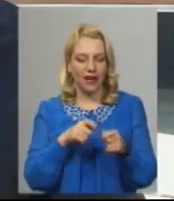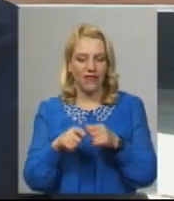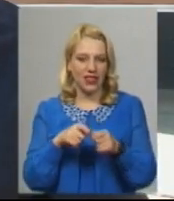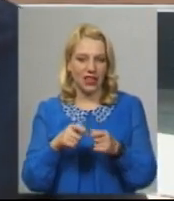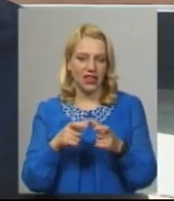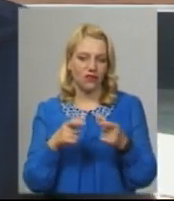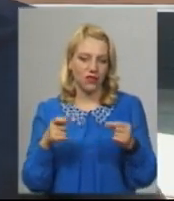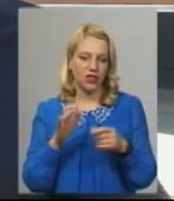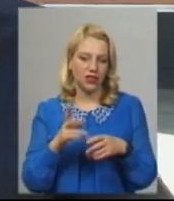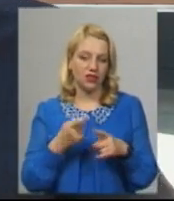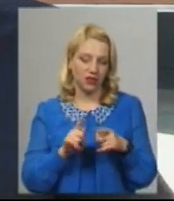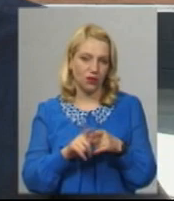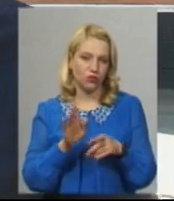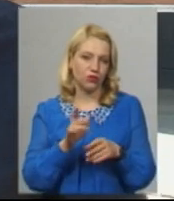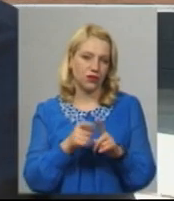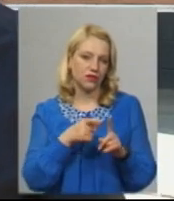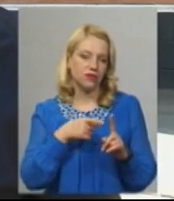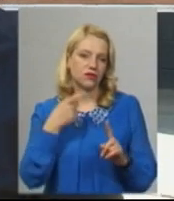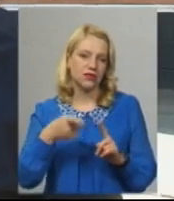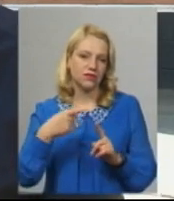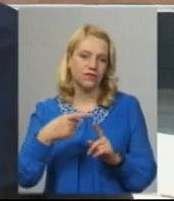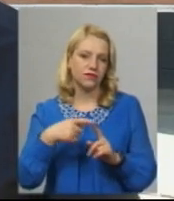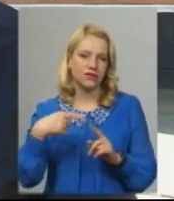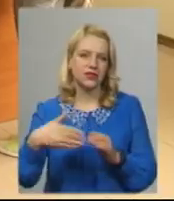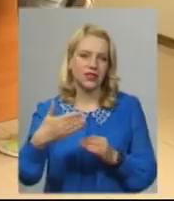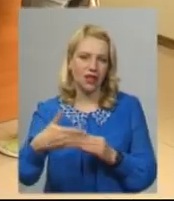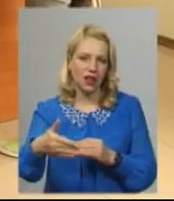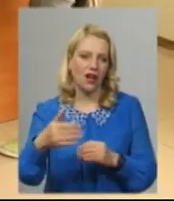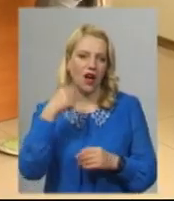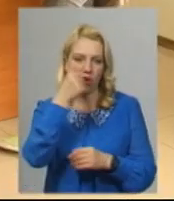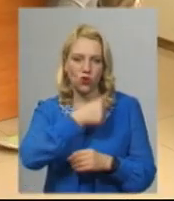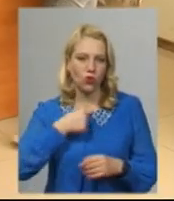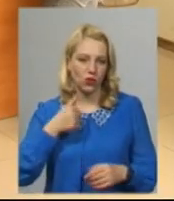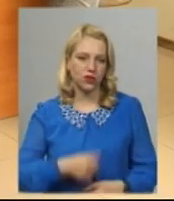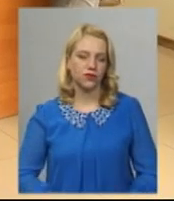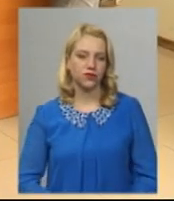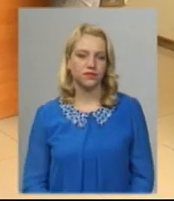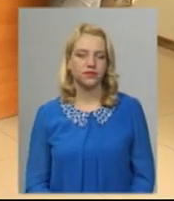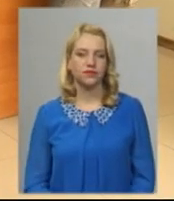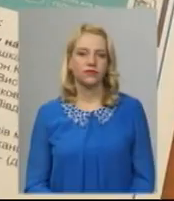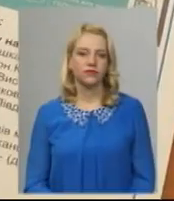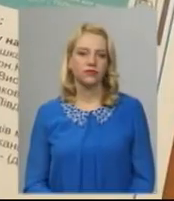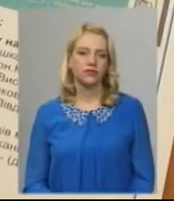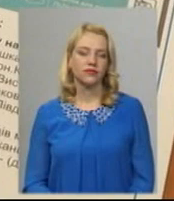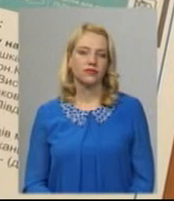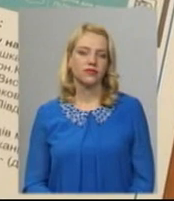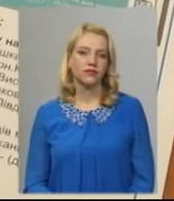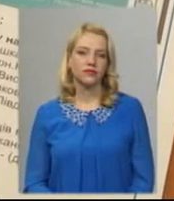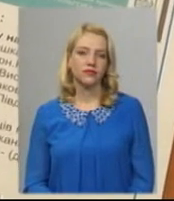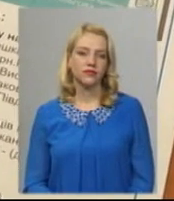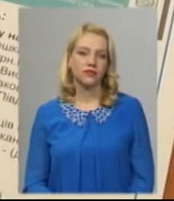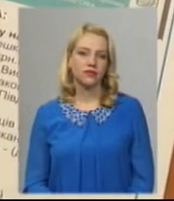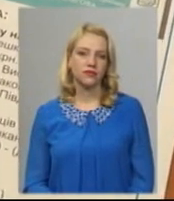покривати протягом декількох років свої витрати, які він поніс Анастасія Зброда, Відем'ян Цегольник, Іван Мовчанове на